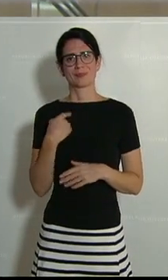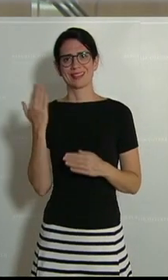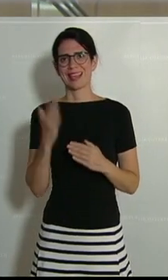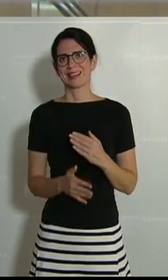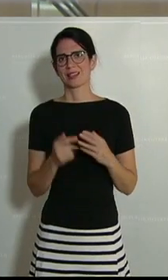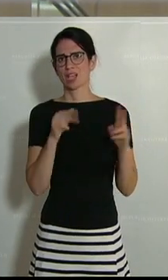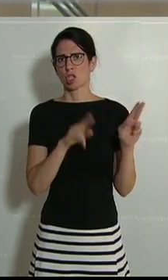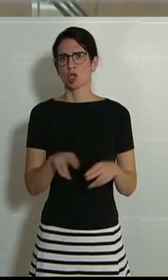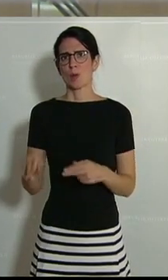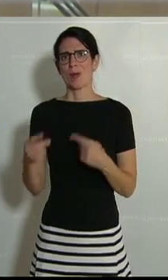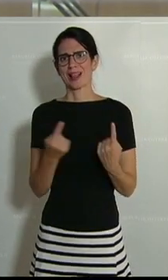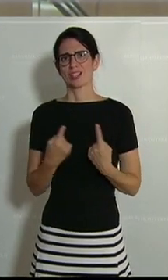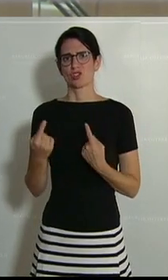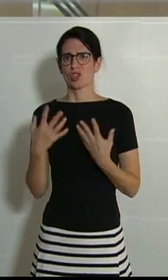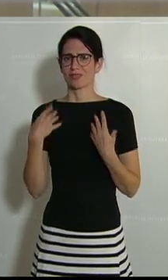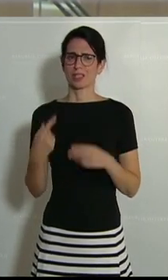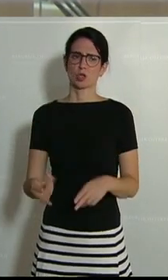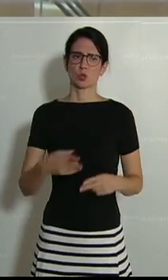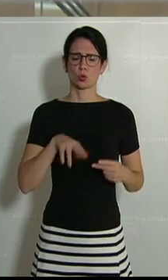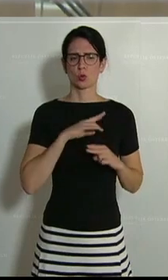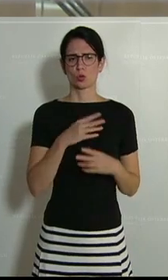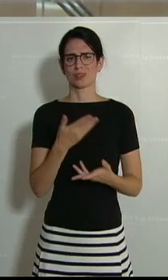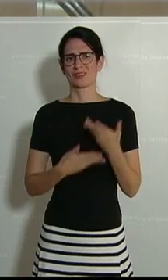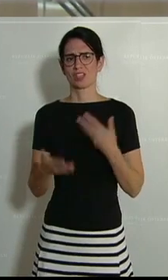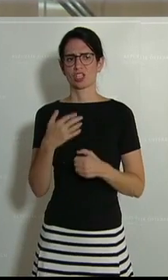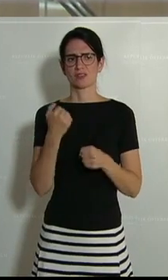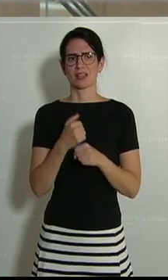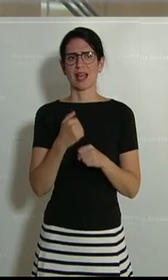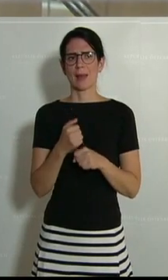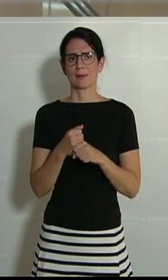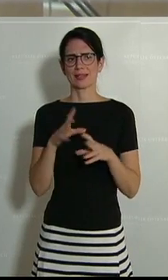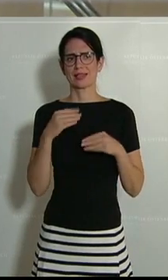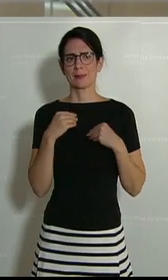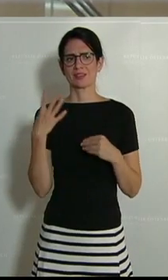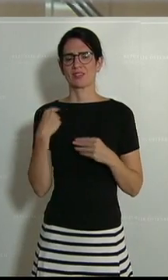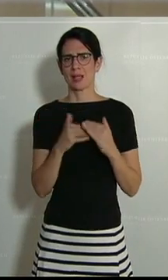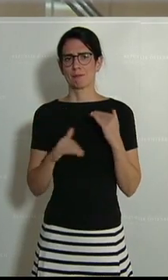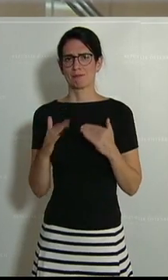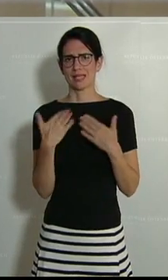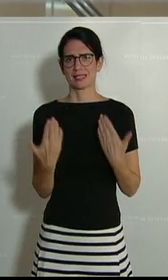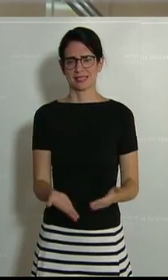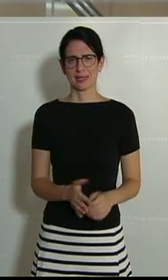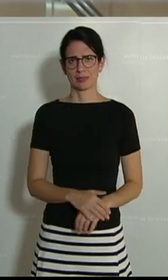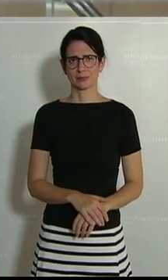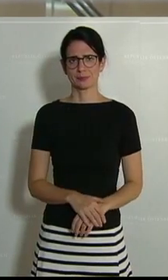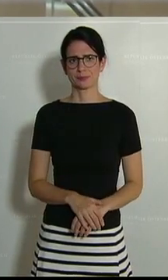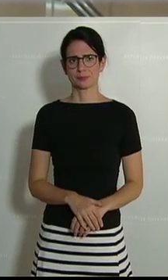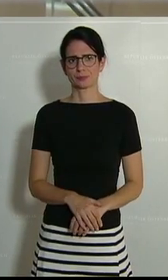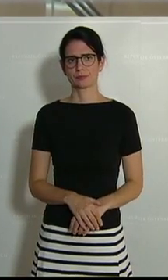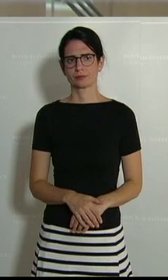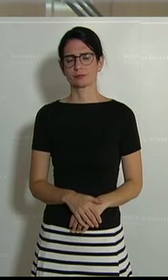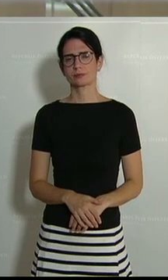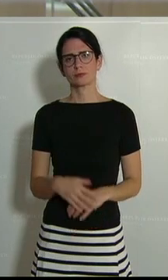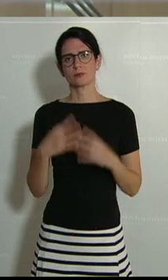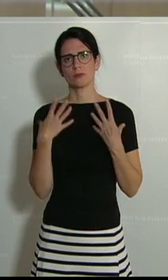in den Normalzustand überzugehen und der Wirtschaft und den Arbeitnehmern wieder eine Basis zu bieten. Ich darf schon noch einmal darauf